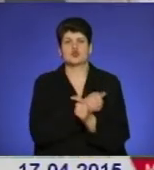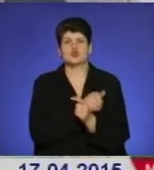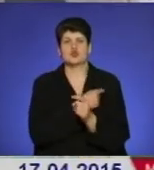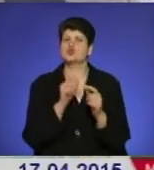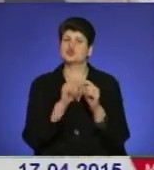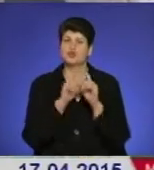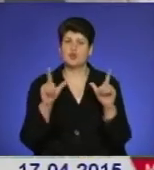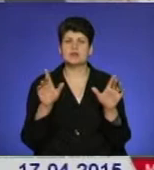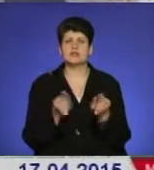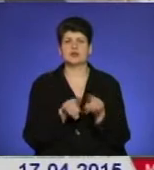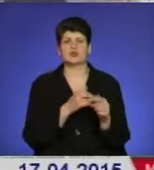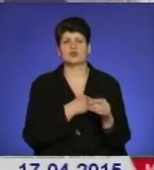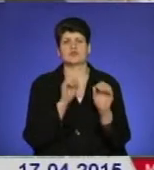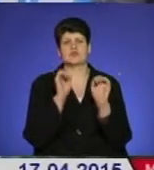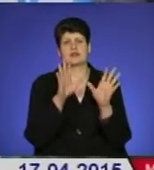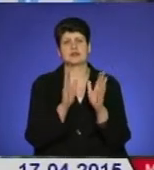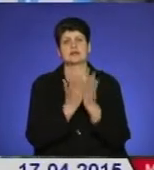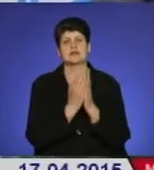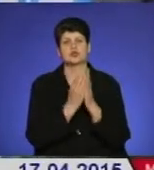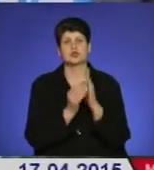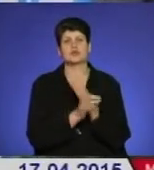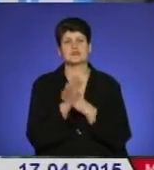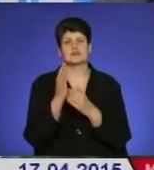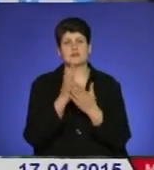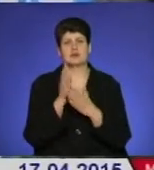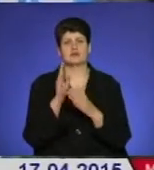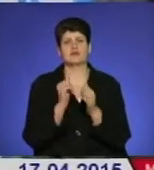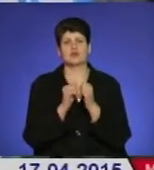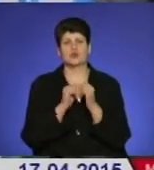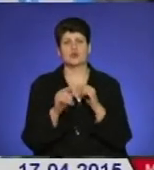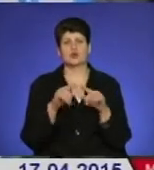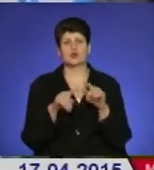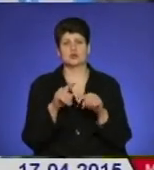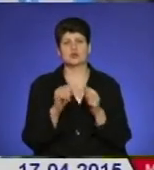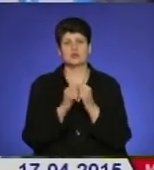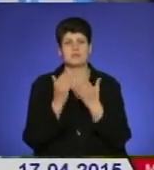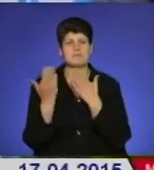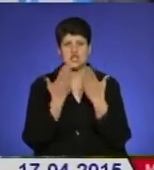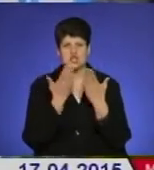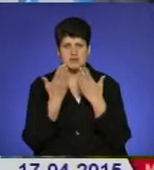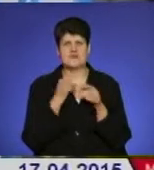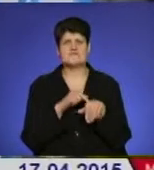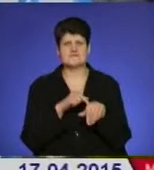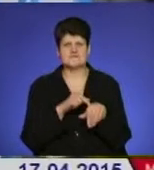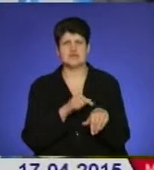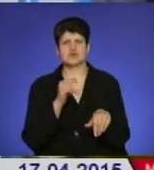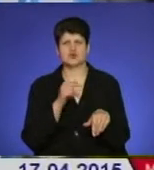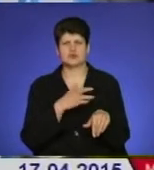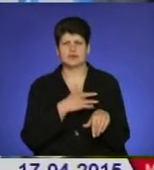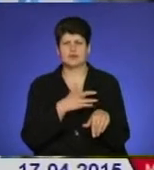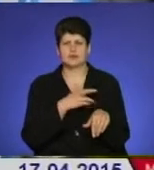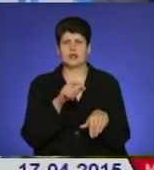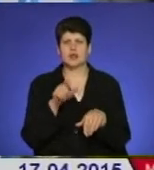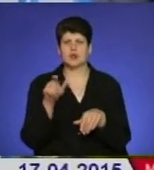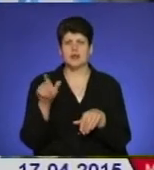Також планують передати книжку на Схід. Вона повинна бути в кожній родині, щоб кожна родина її перечитала, відчула, відчула тих людей, які там